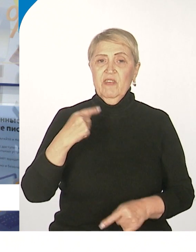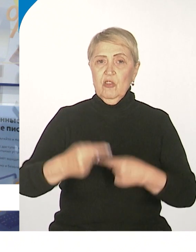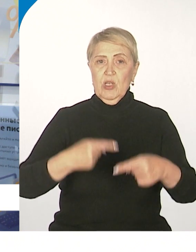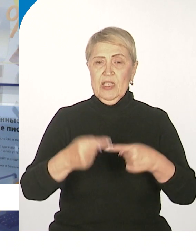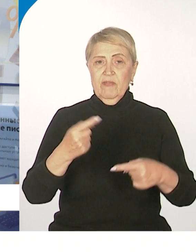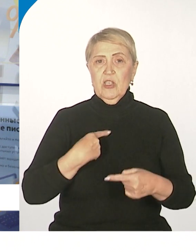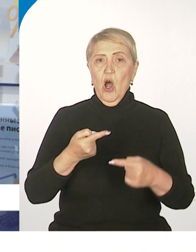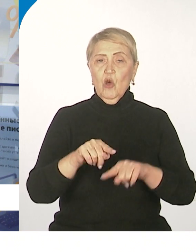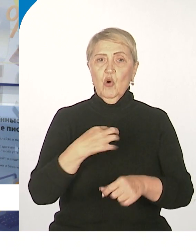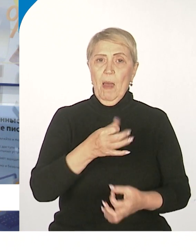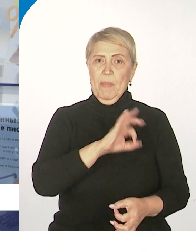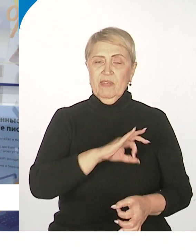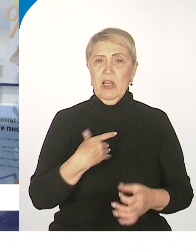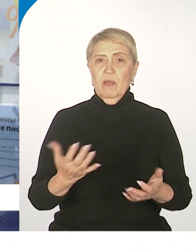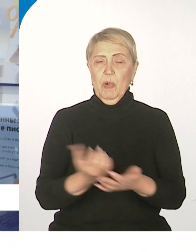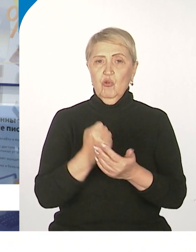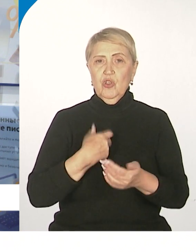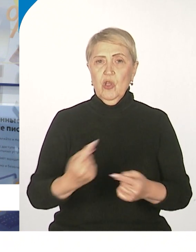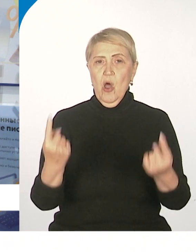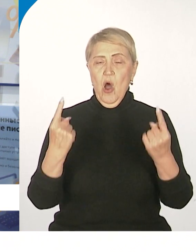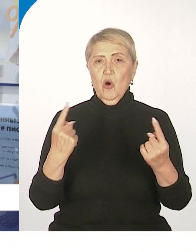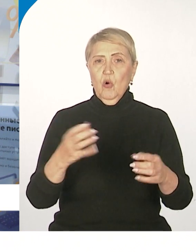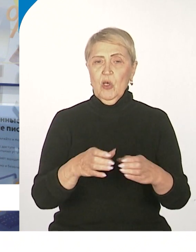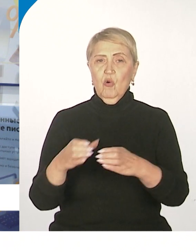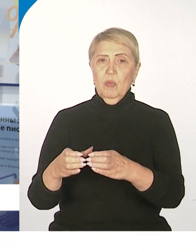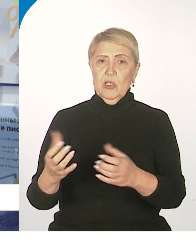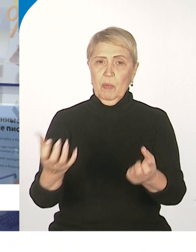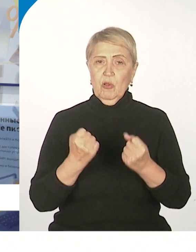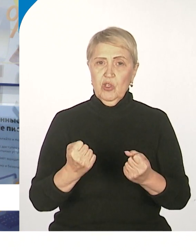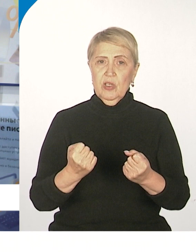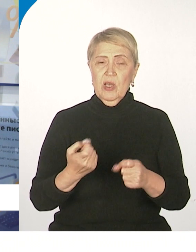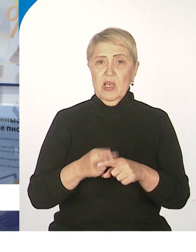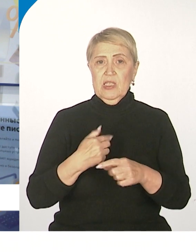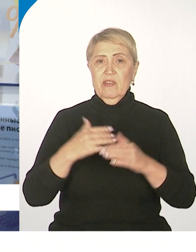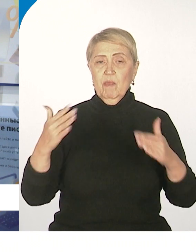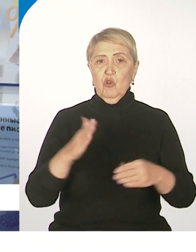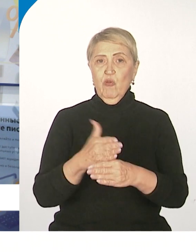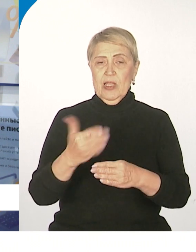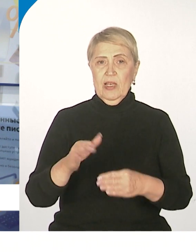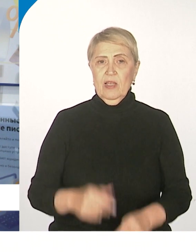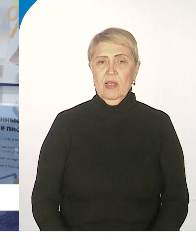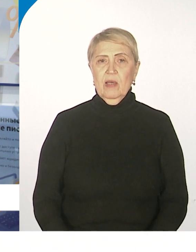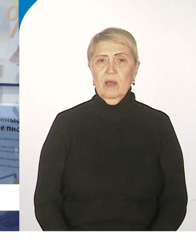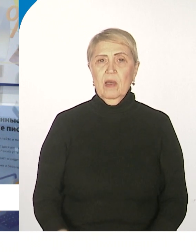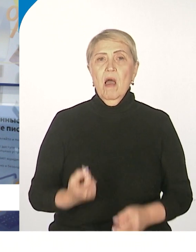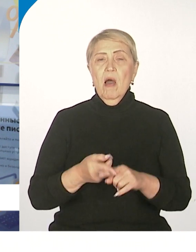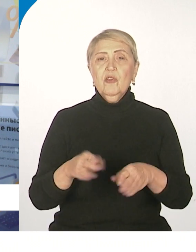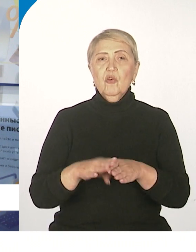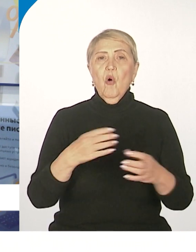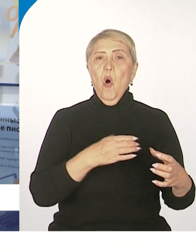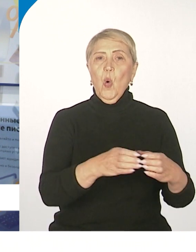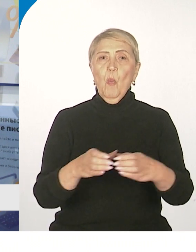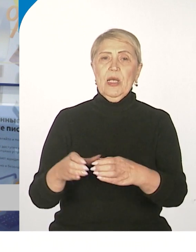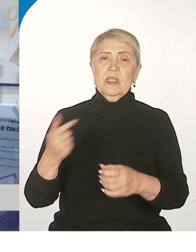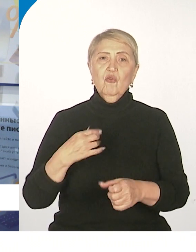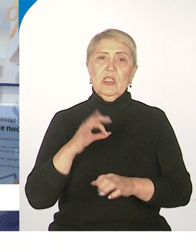позволяют получить огромный комплекс услуг, не выходя с этого почтового отделения. То есть это достаточно такой комплексный проект. Это не